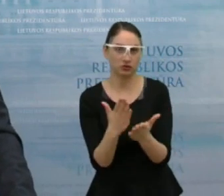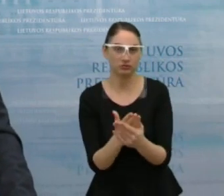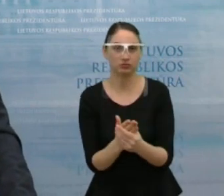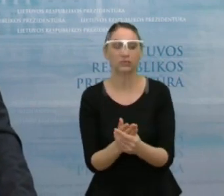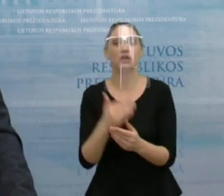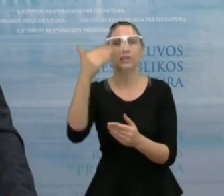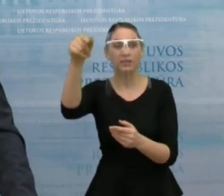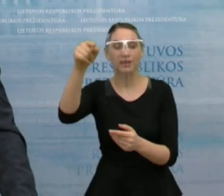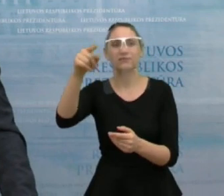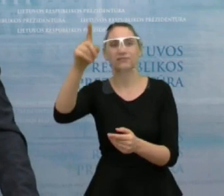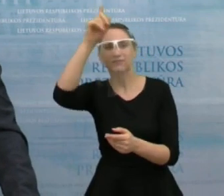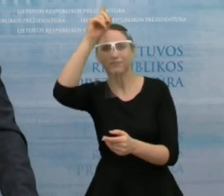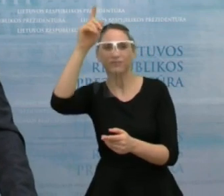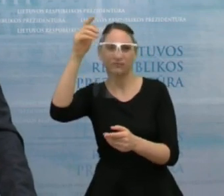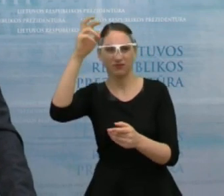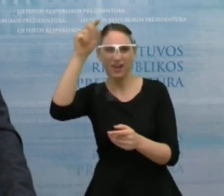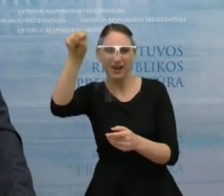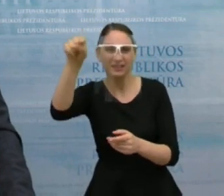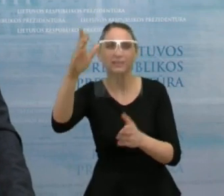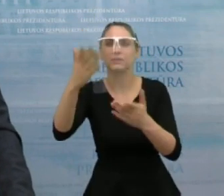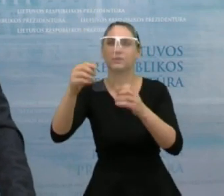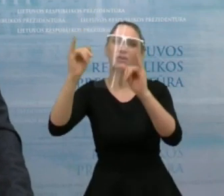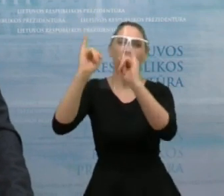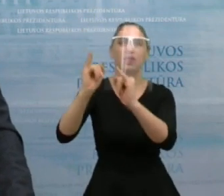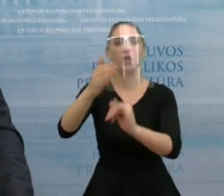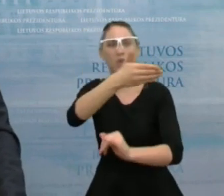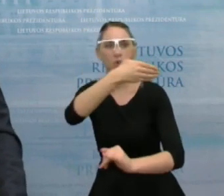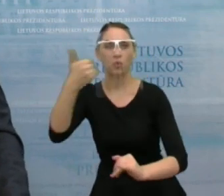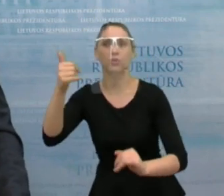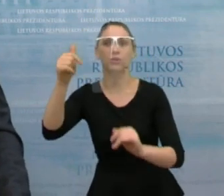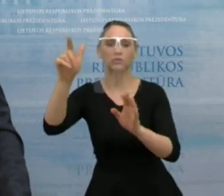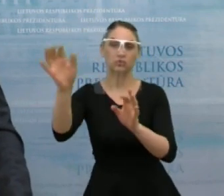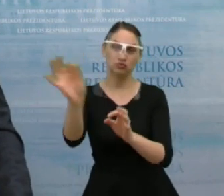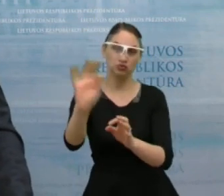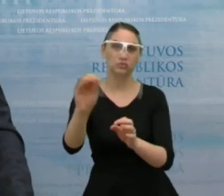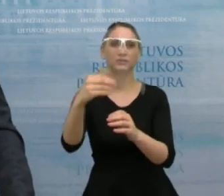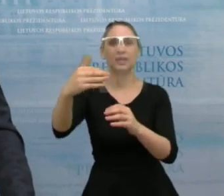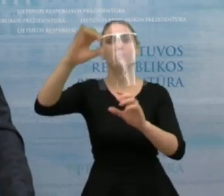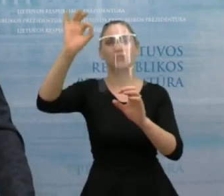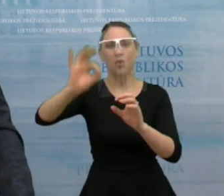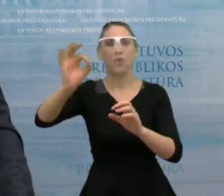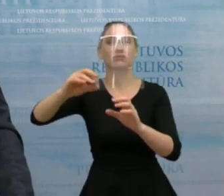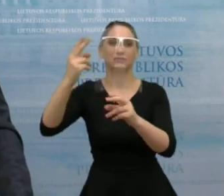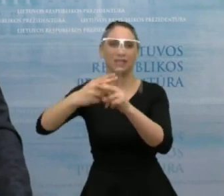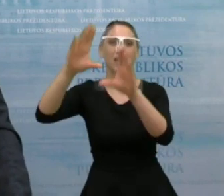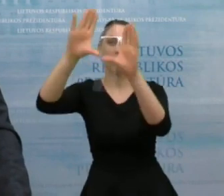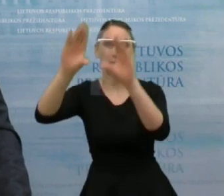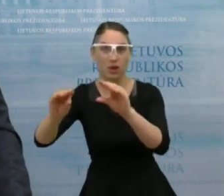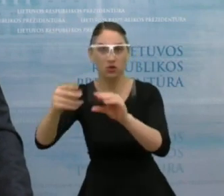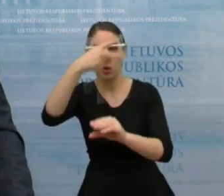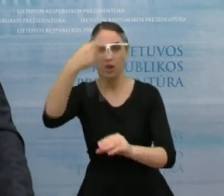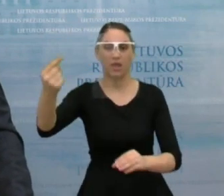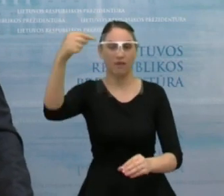nepaveiktų valstybių, iš tų valstybių, kuriuose sergamumo rodikliai yra gerokai mažesni nei